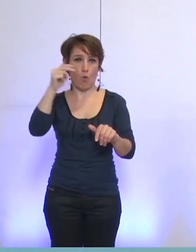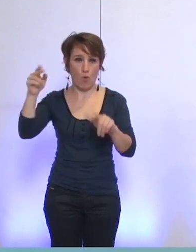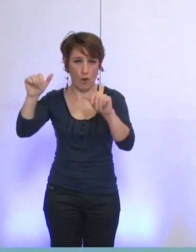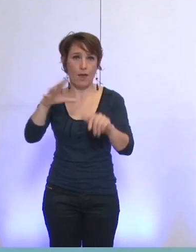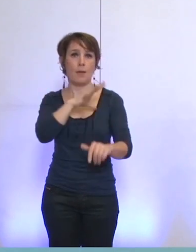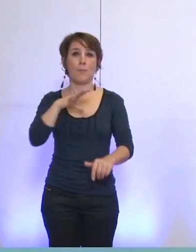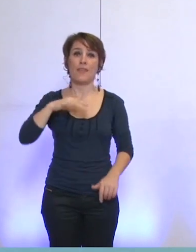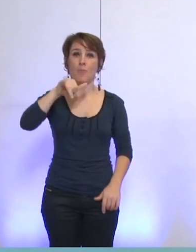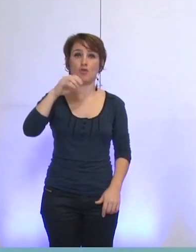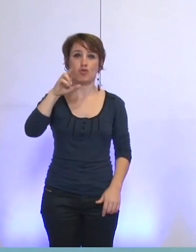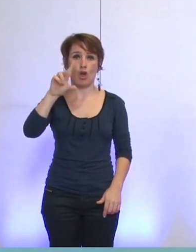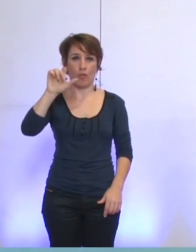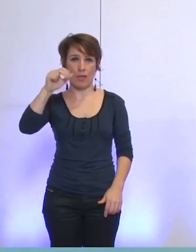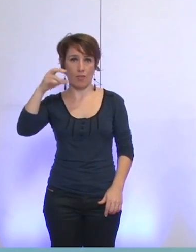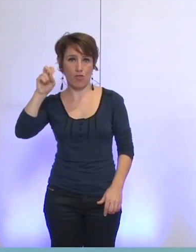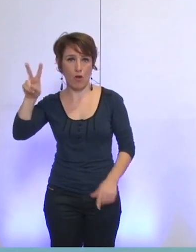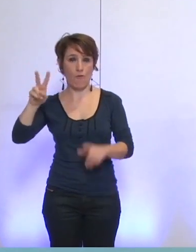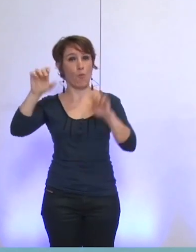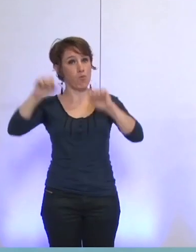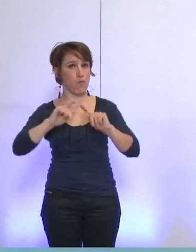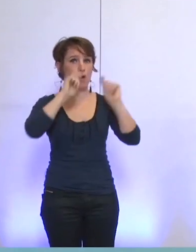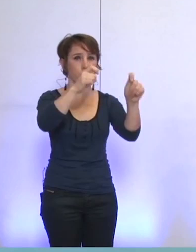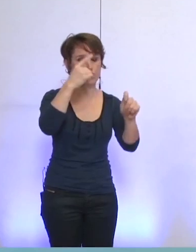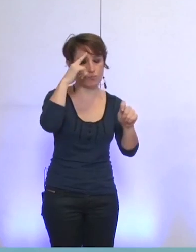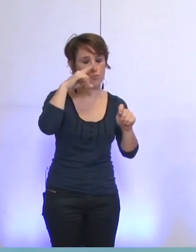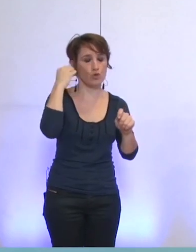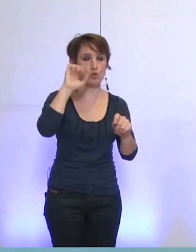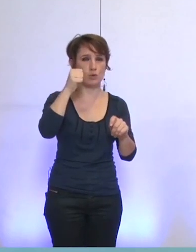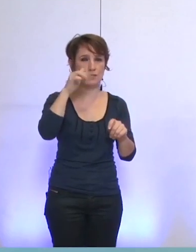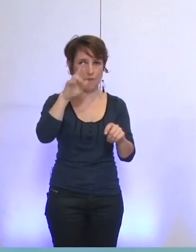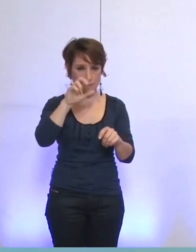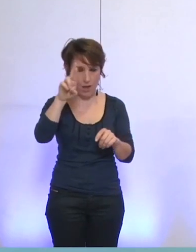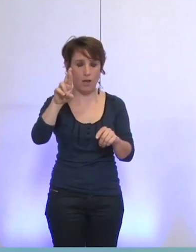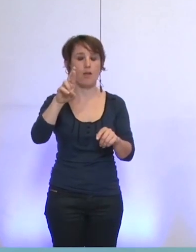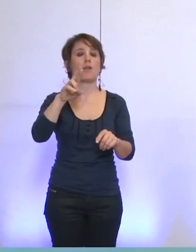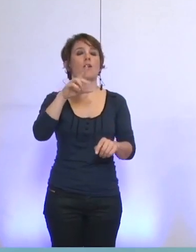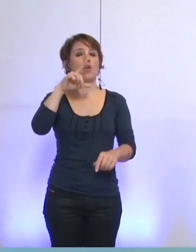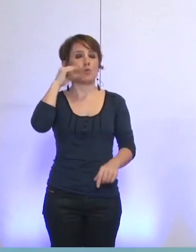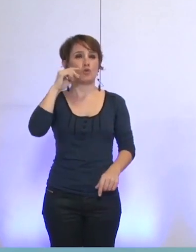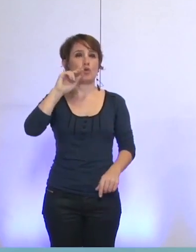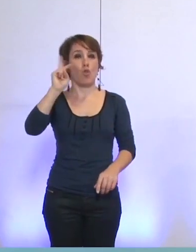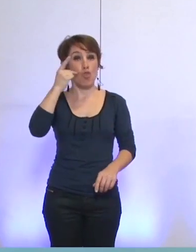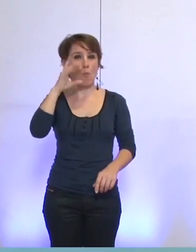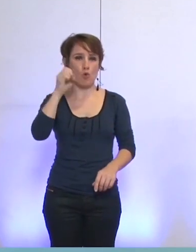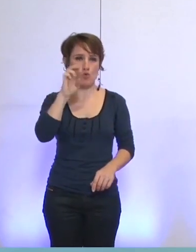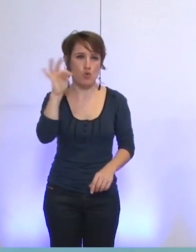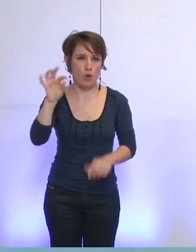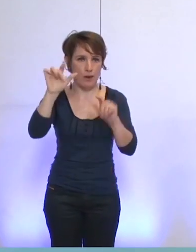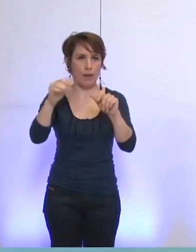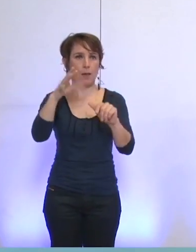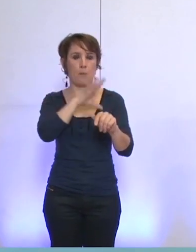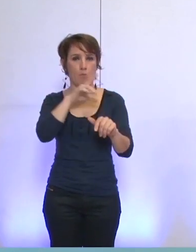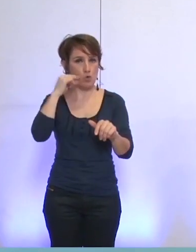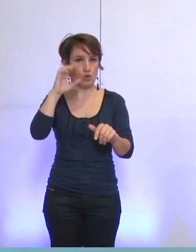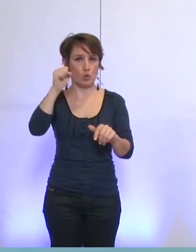Dornanoff-Jordanoff donne pouvoir à M. Safar pour la soirée, Olivier Noblecourt, Jérôme Safar, Marie-Jo Salah,